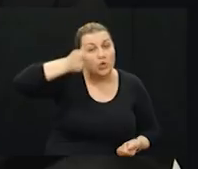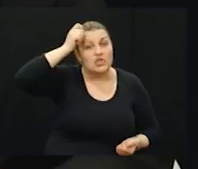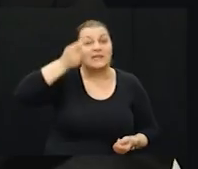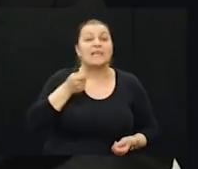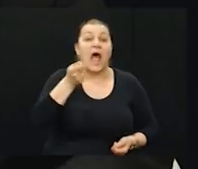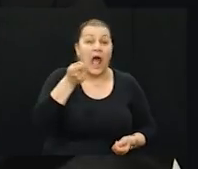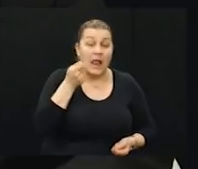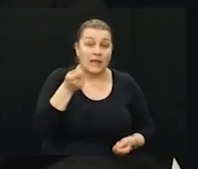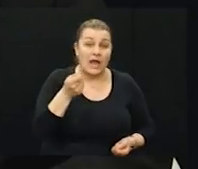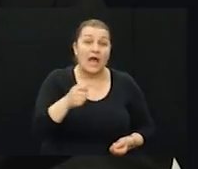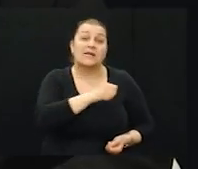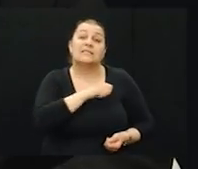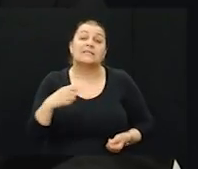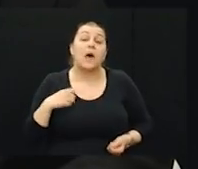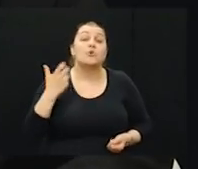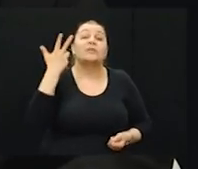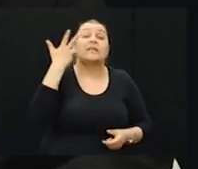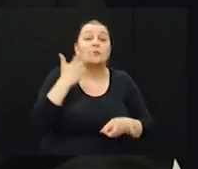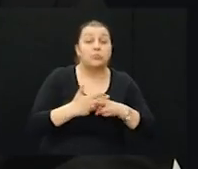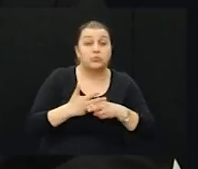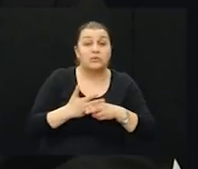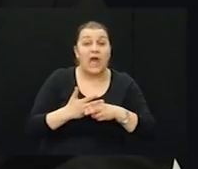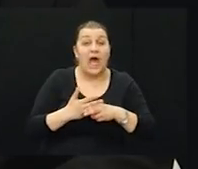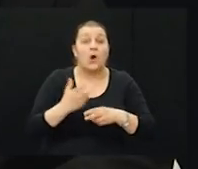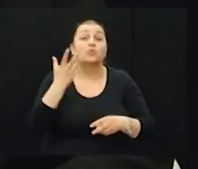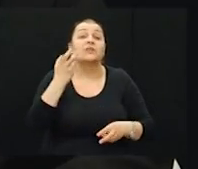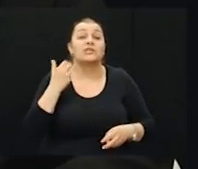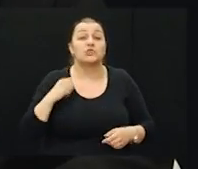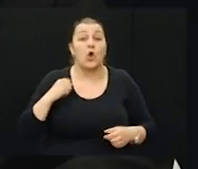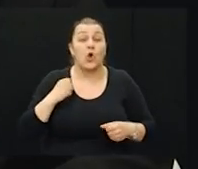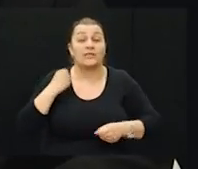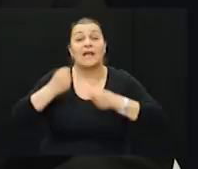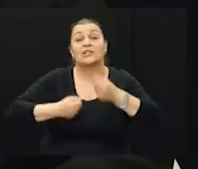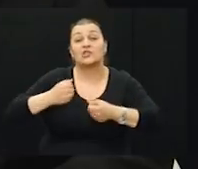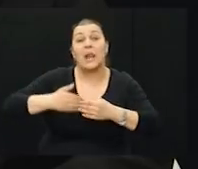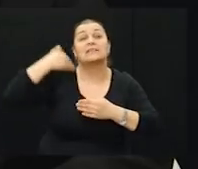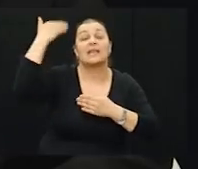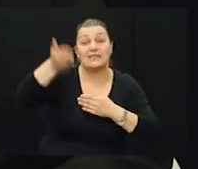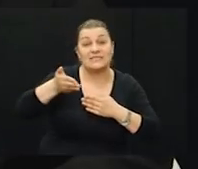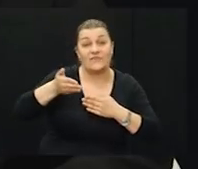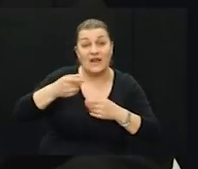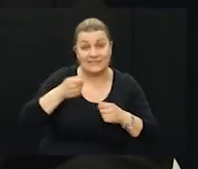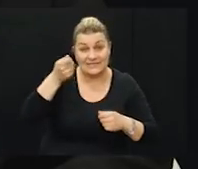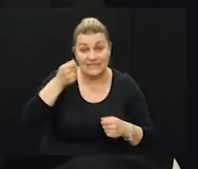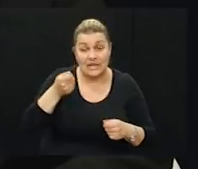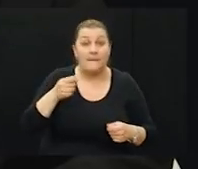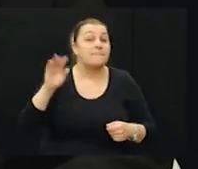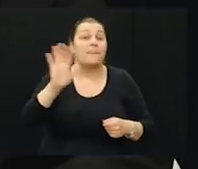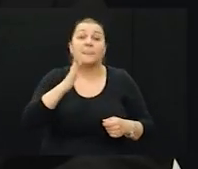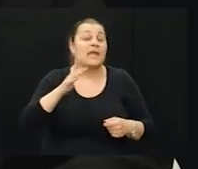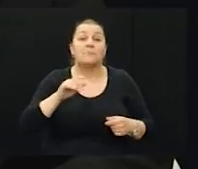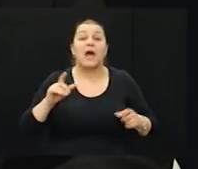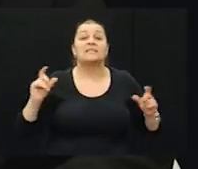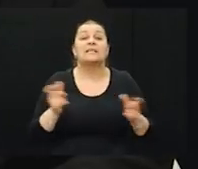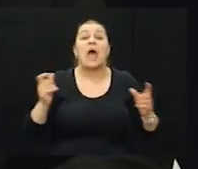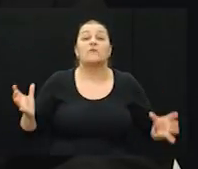se samo tri puta ako se ne varam u svojih 300 i nešto godine trčala van, sinja. To su te počasne, nema slavodobudnika nego smo rekli da je